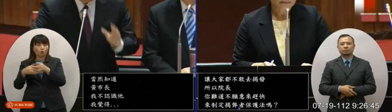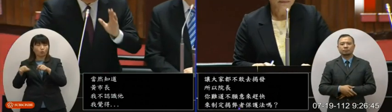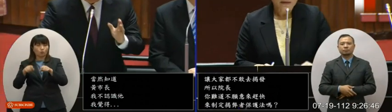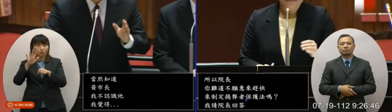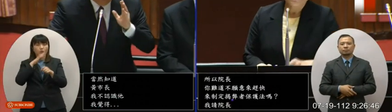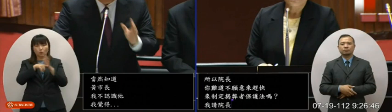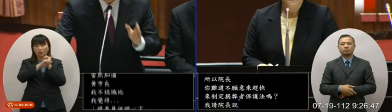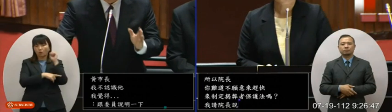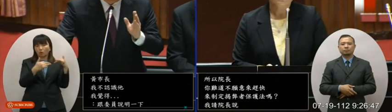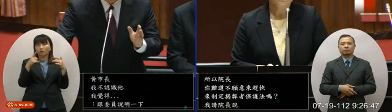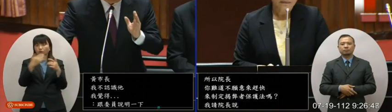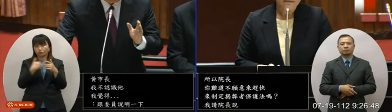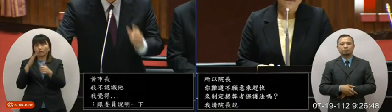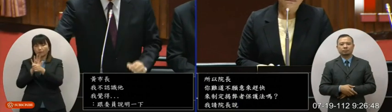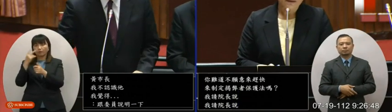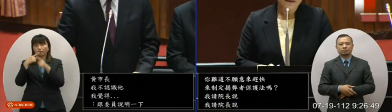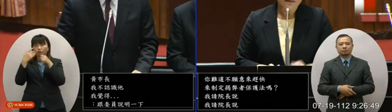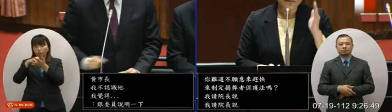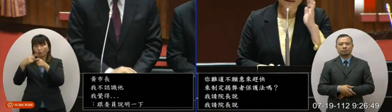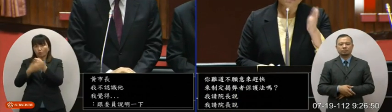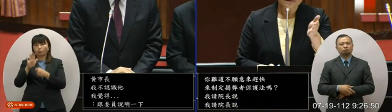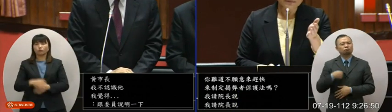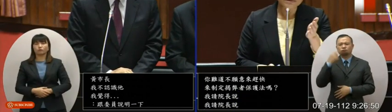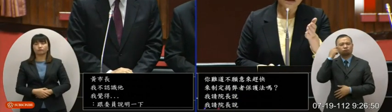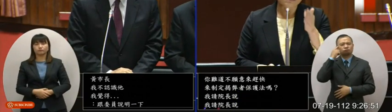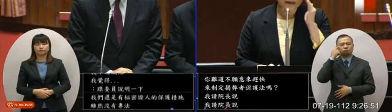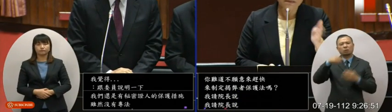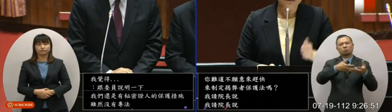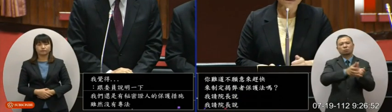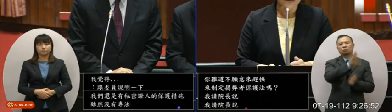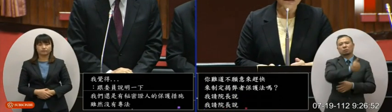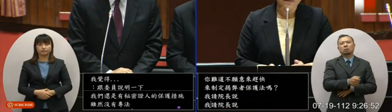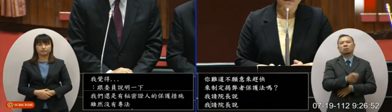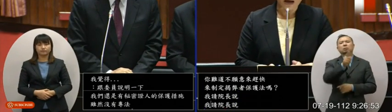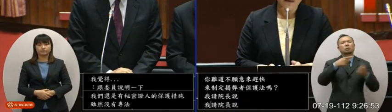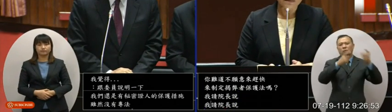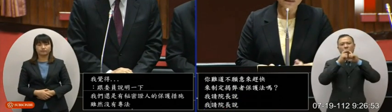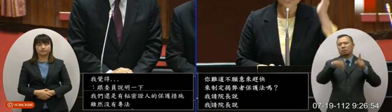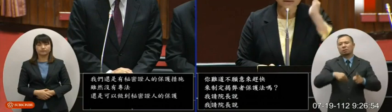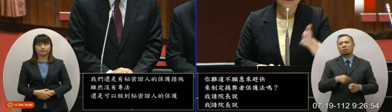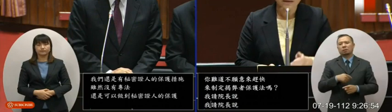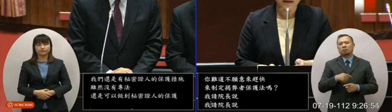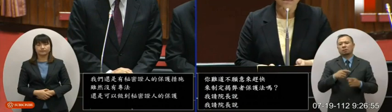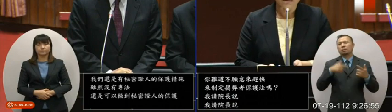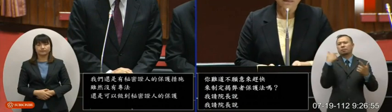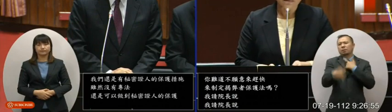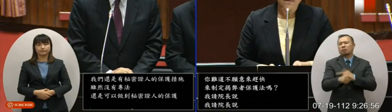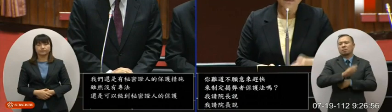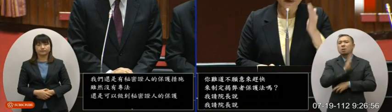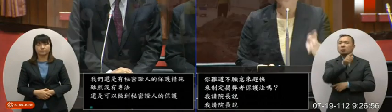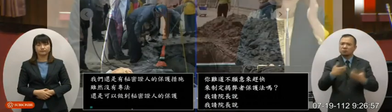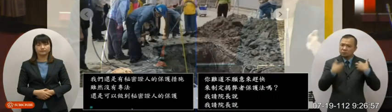措施虽然没有专法但是还是可以做到秘密证人的保护我觉得部长你更没有资格来讲这种话这个就是你的责任